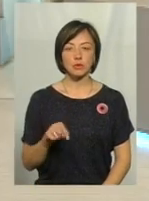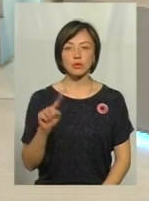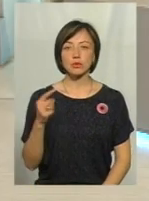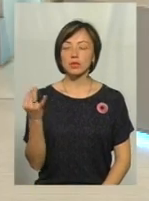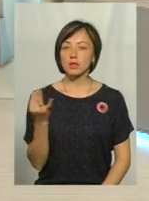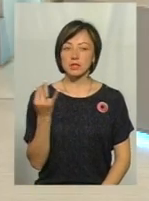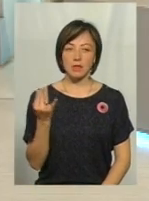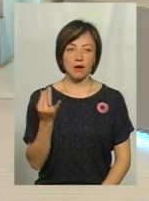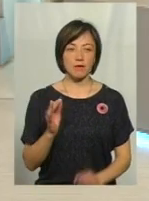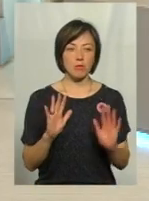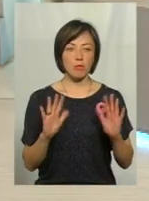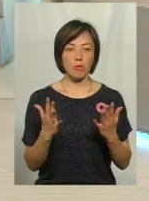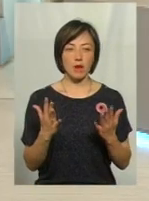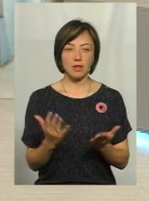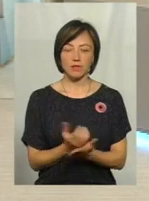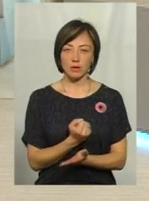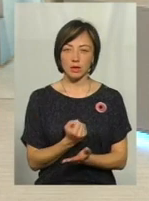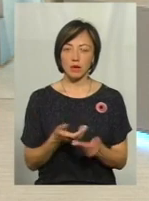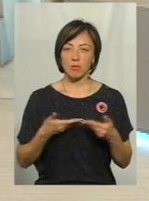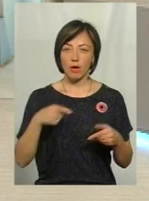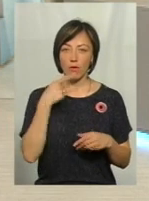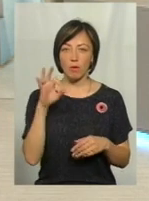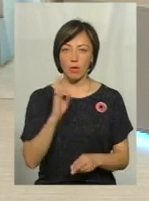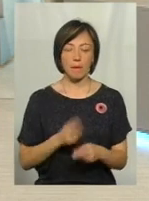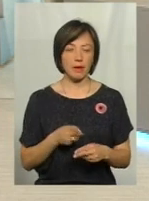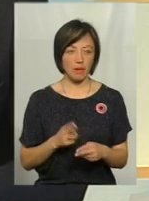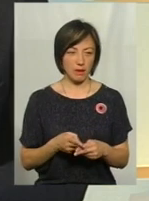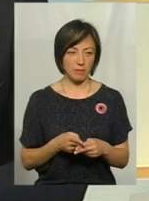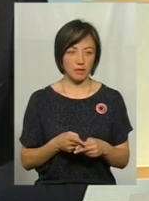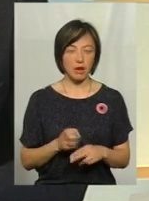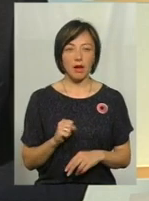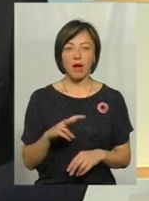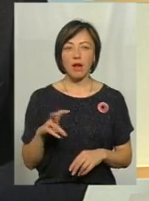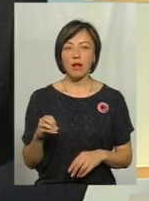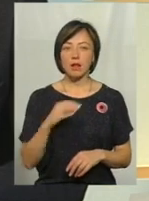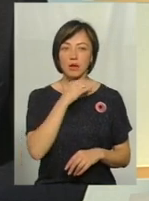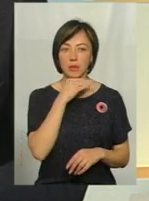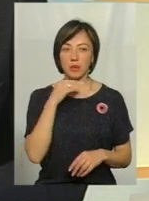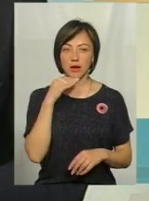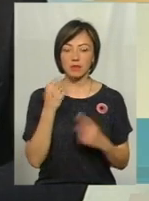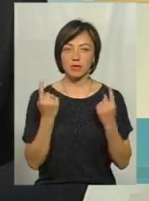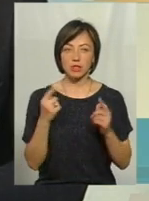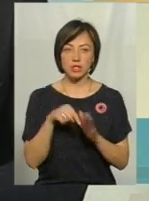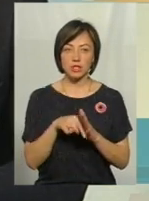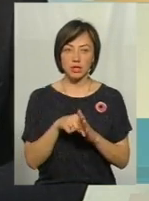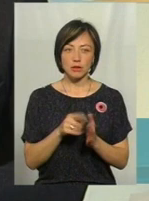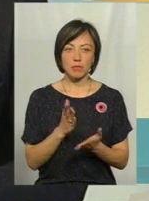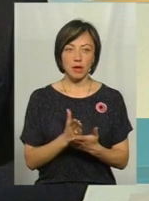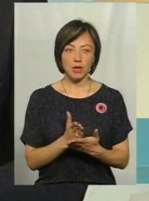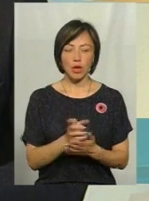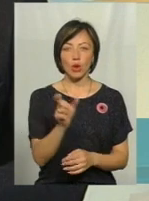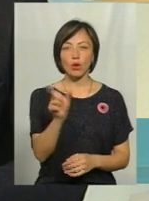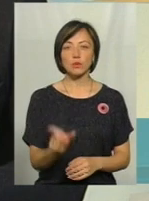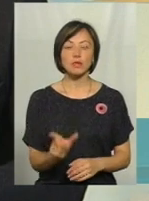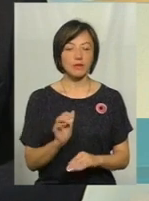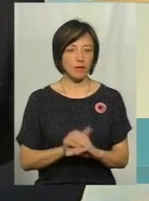момент виходить. Ми говоримо про метал, але тут багато, велике значення, вірніше, має людський